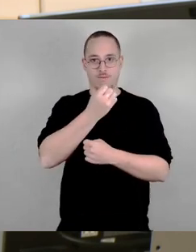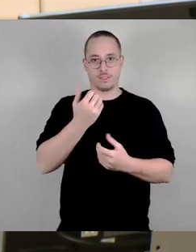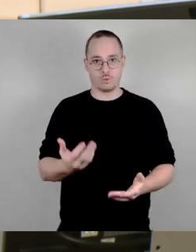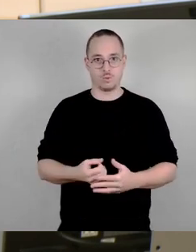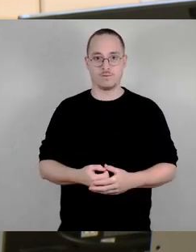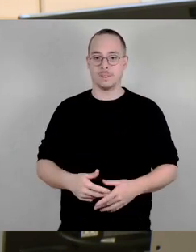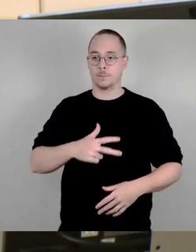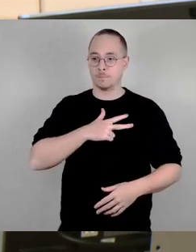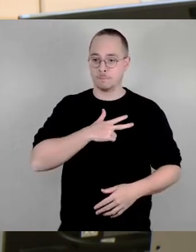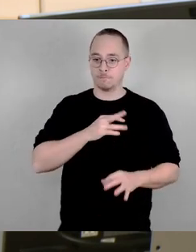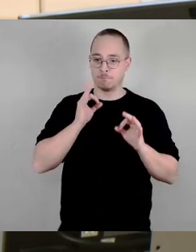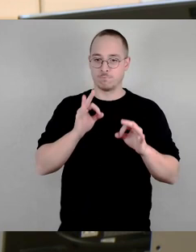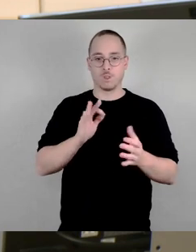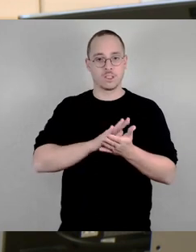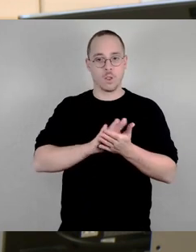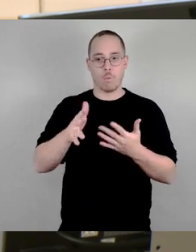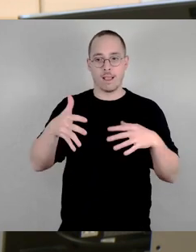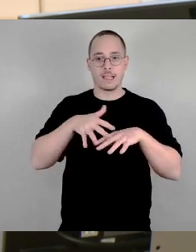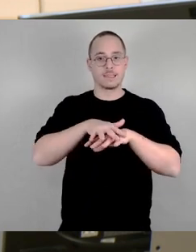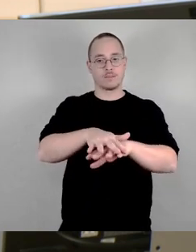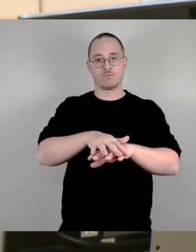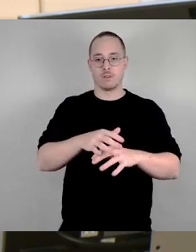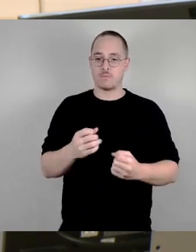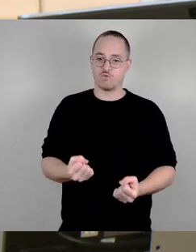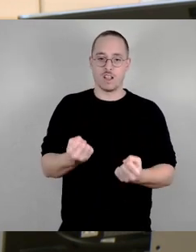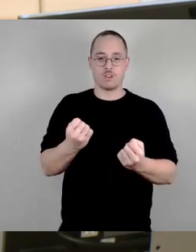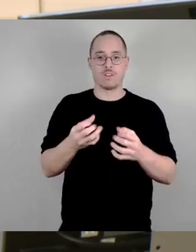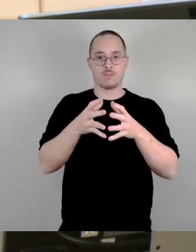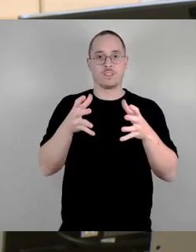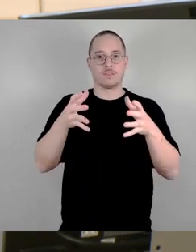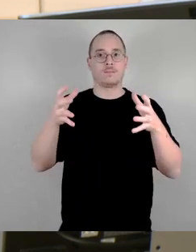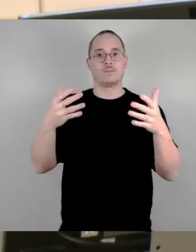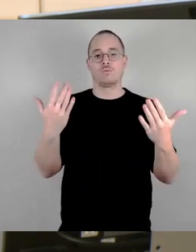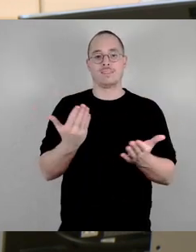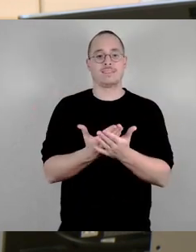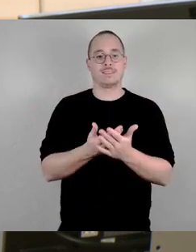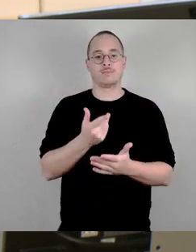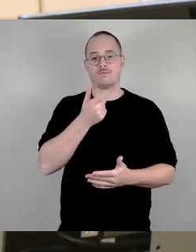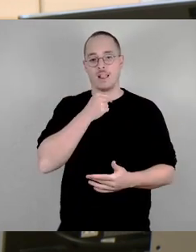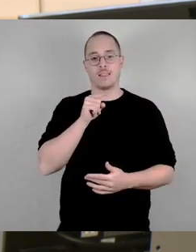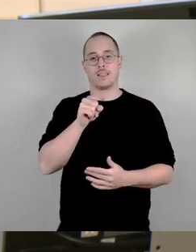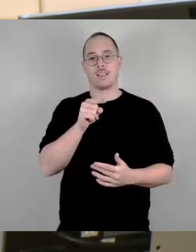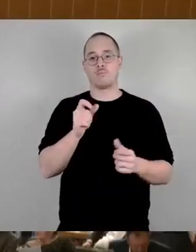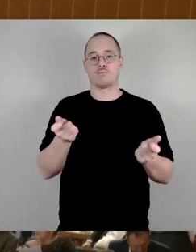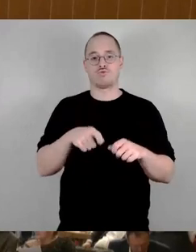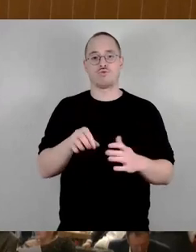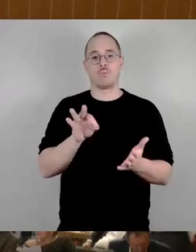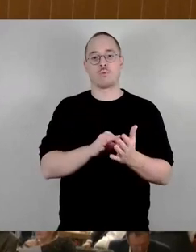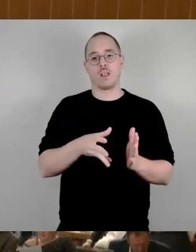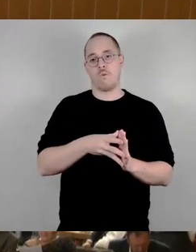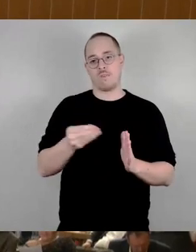wird immer schwieriger. Wir möchten diesen Beschlusspunkt aufheben. Ich bitte hier um Zustimmung.